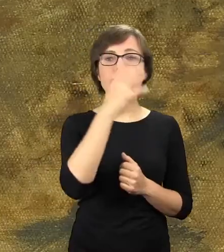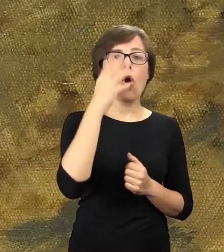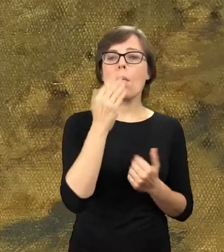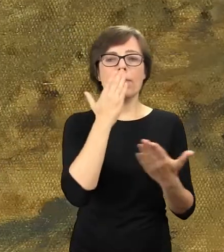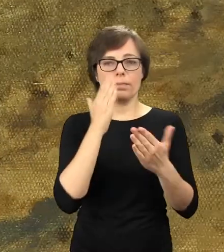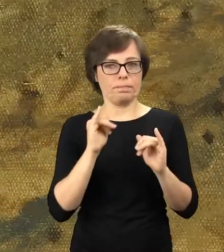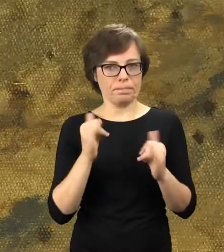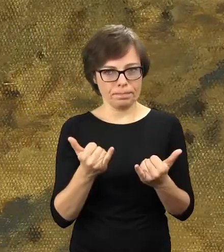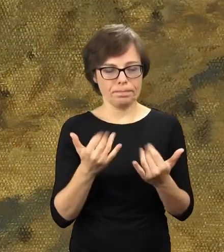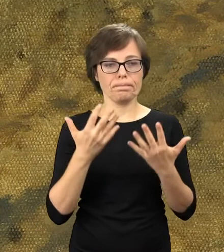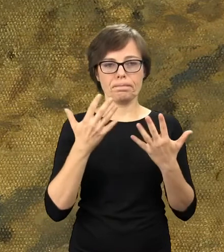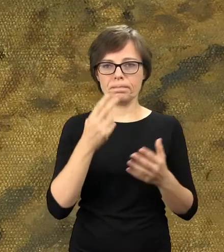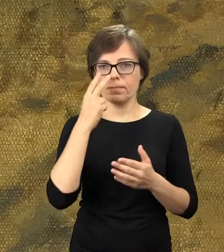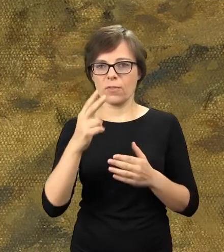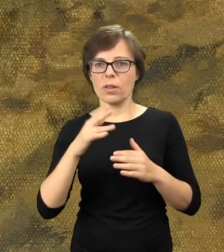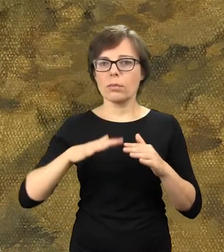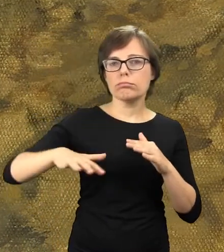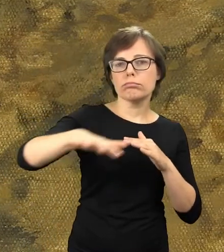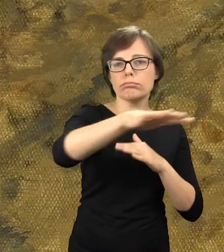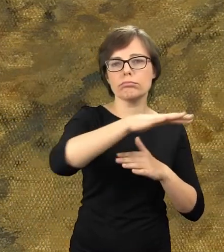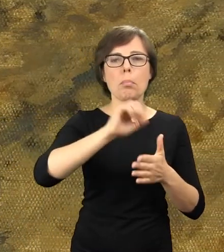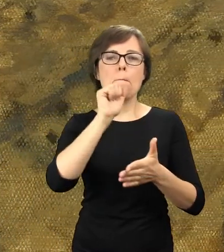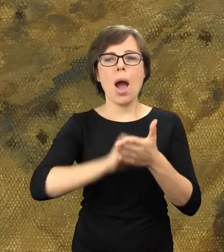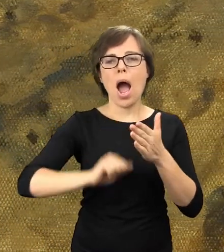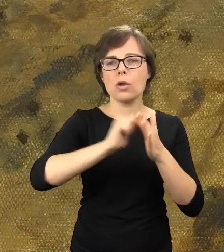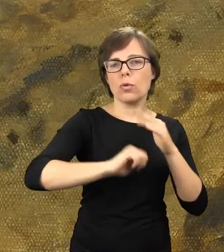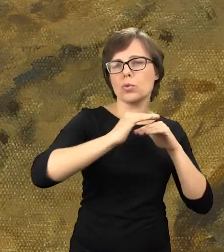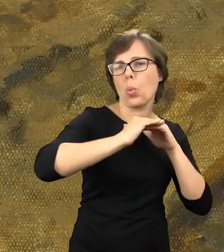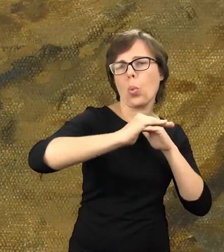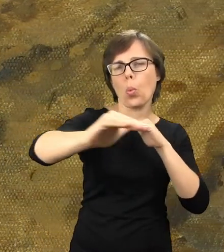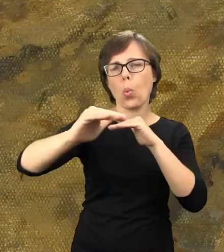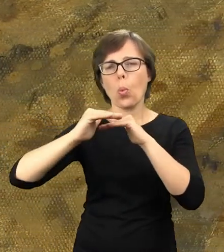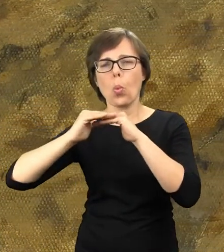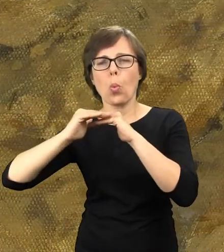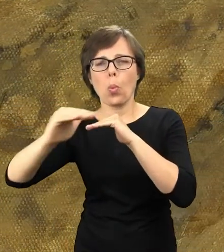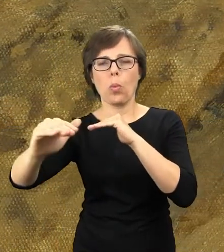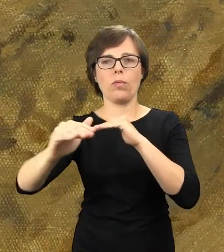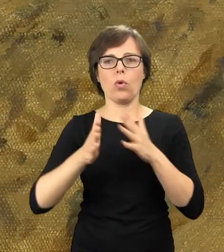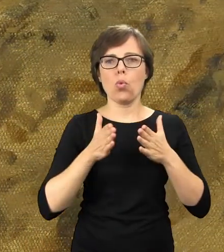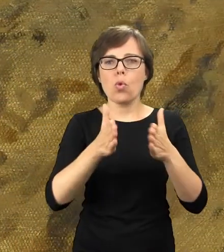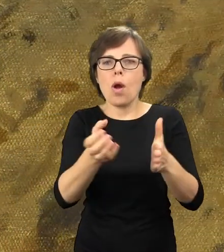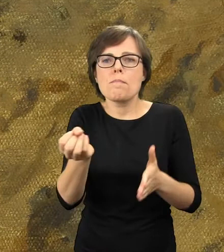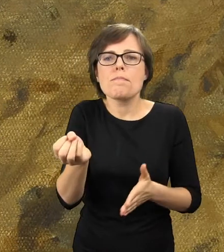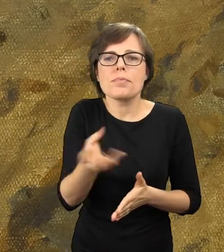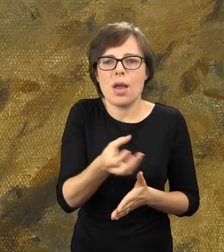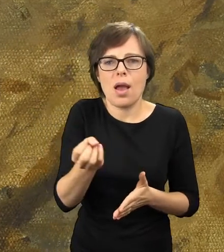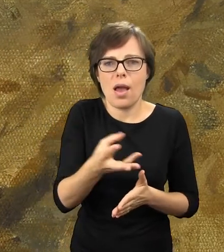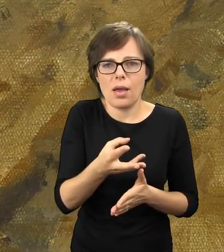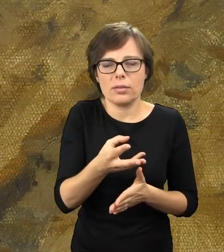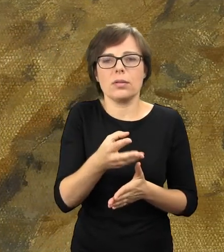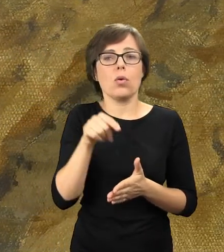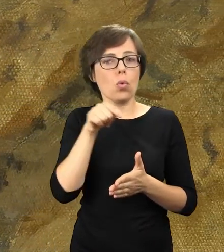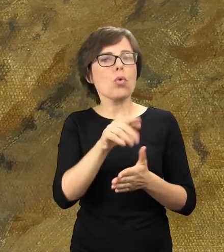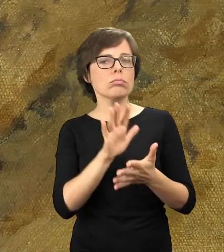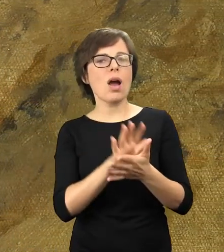na piaszczystej drodze, na takim właśnie charakterystycznym dla terenów nizinnych